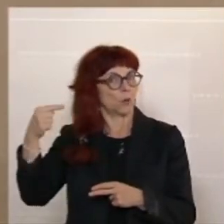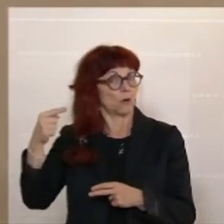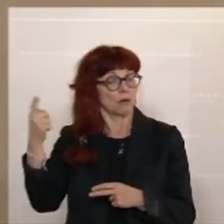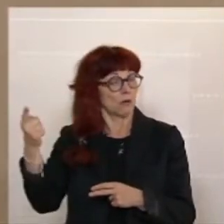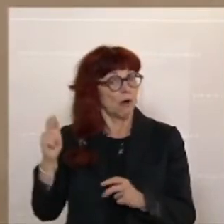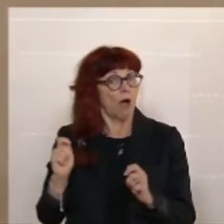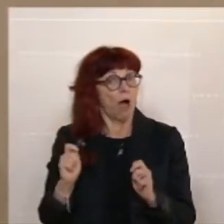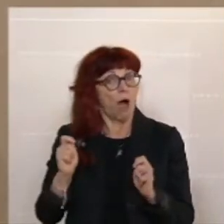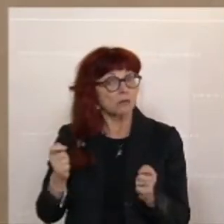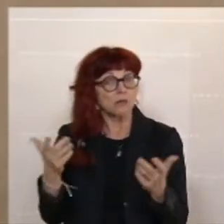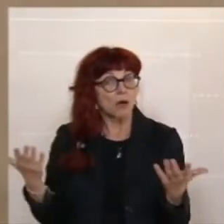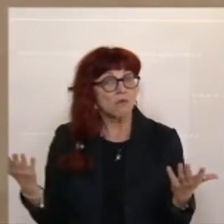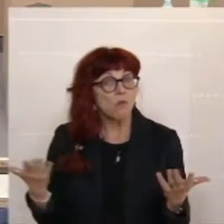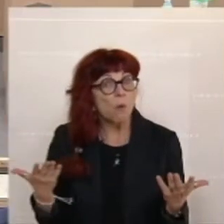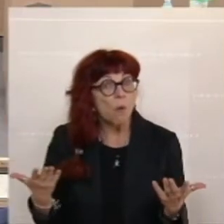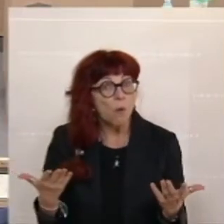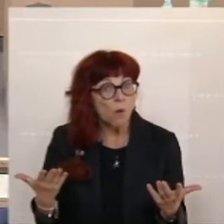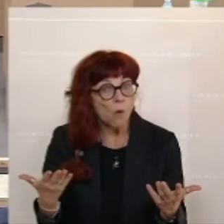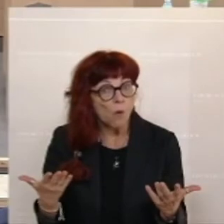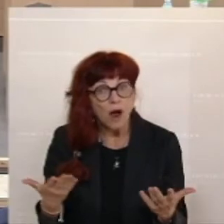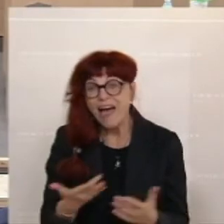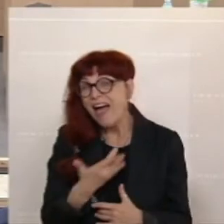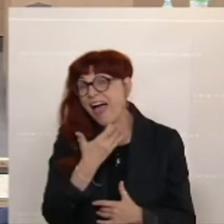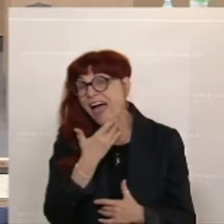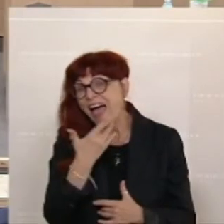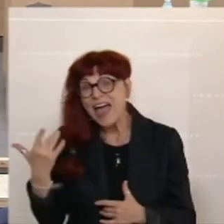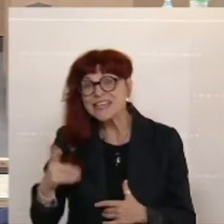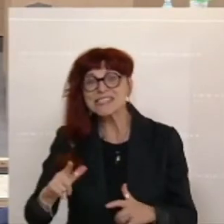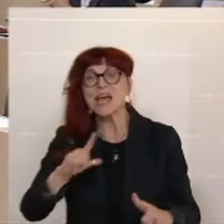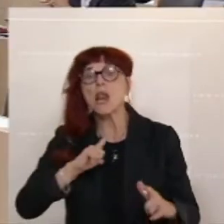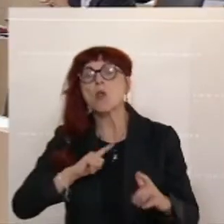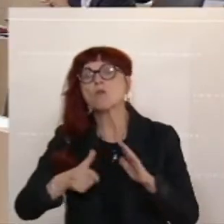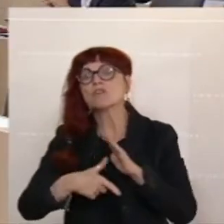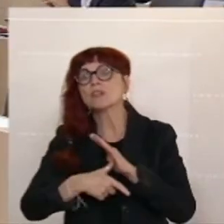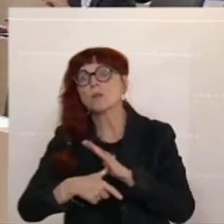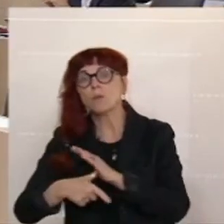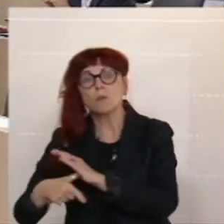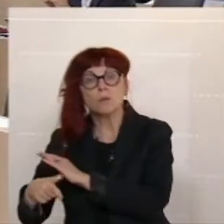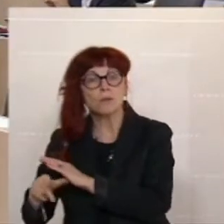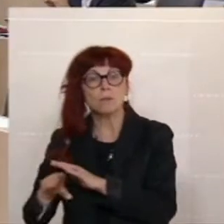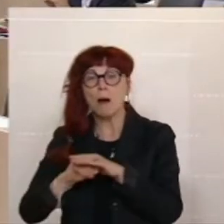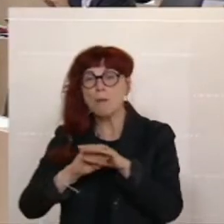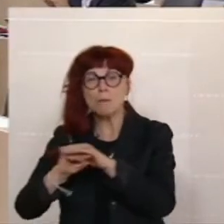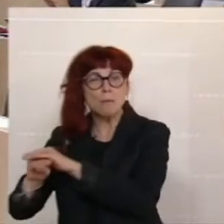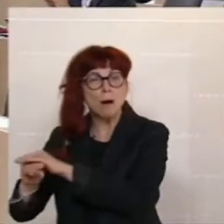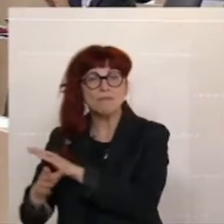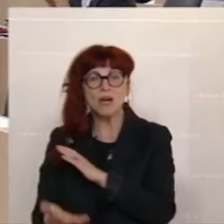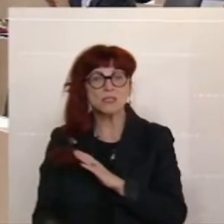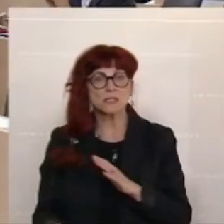ist heiße Luft der Regierung, die nicht einmal im Parlament liegt. Es ist unglaublich, was Sie hier machen.